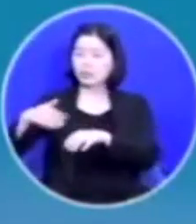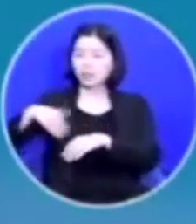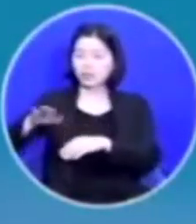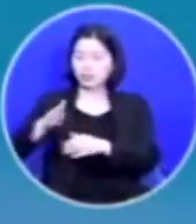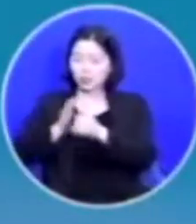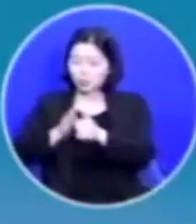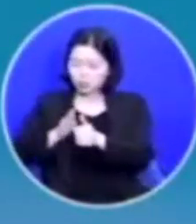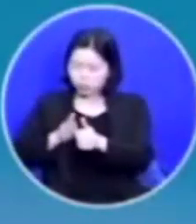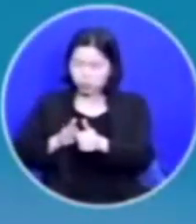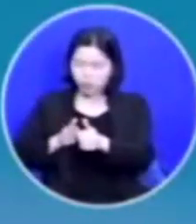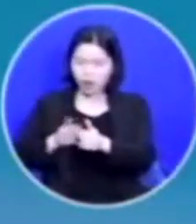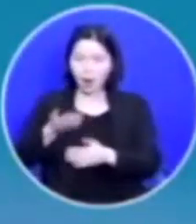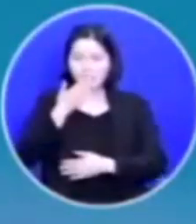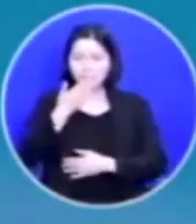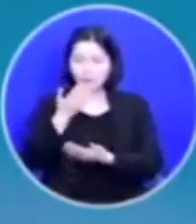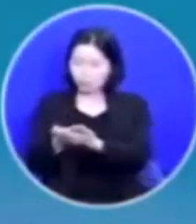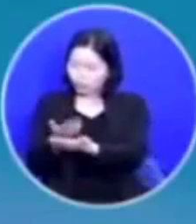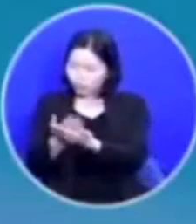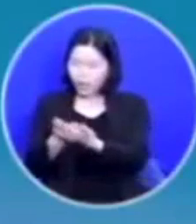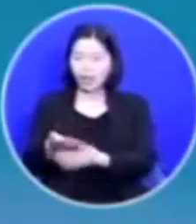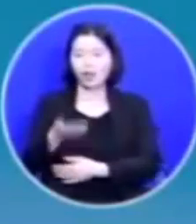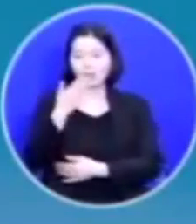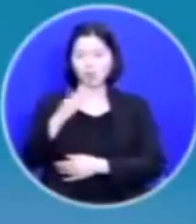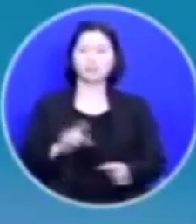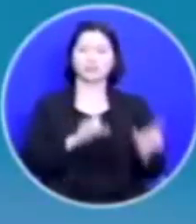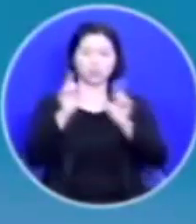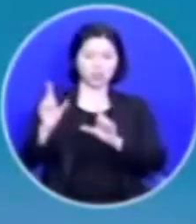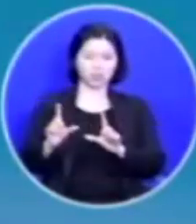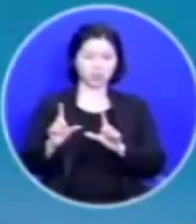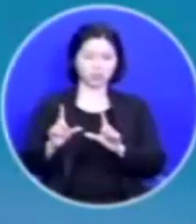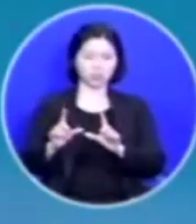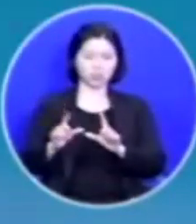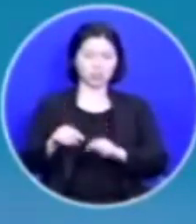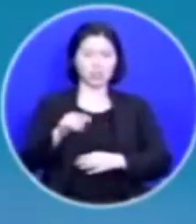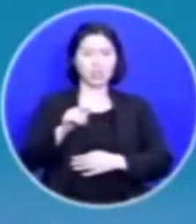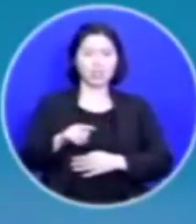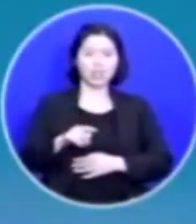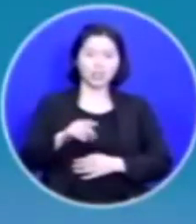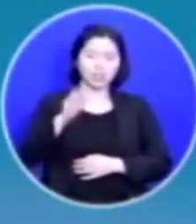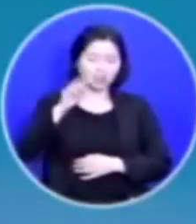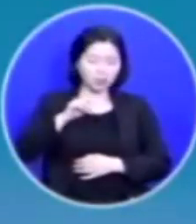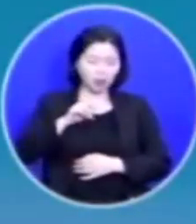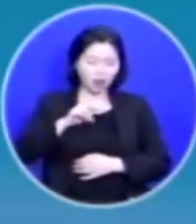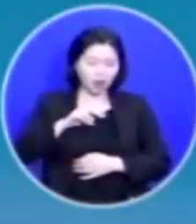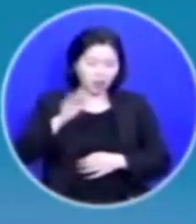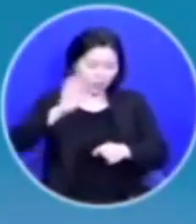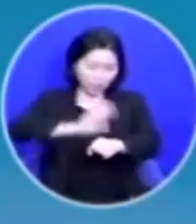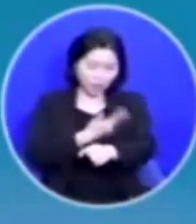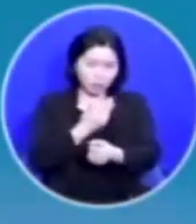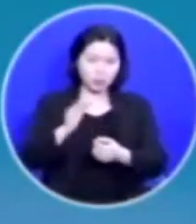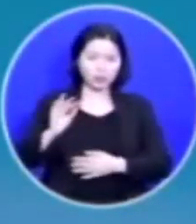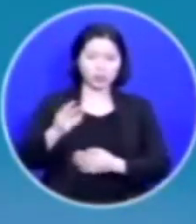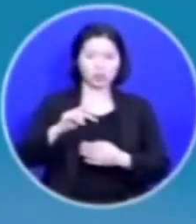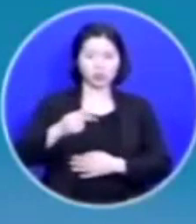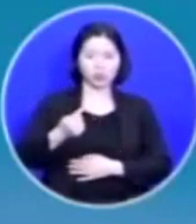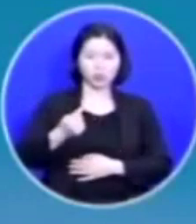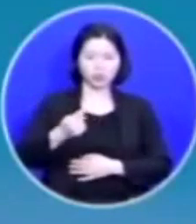그래서 밥을 얻어 먹으며 살았어요 삐뚤어져도 한참 삐뚤어질 수 있는 상황이죠